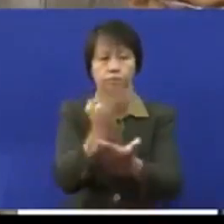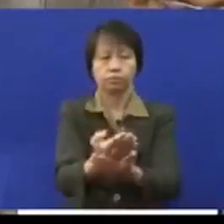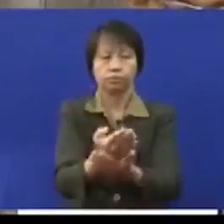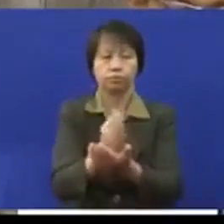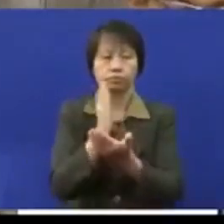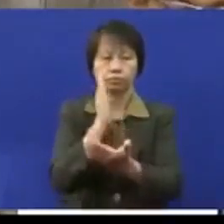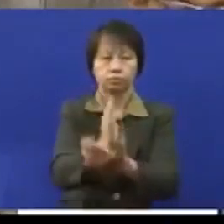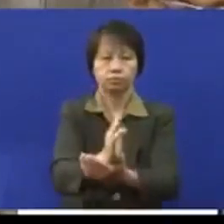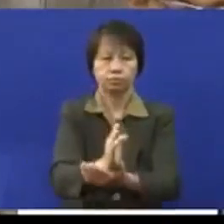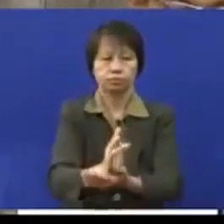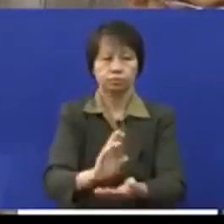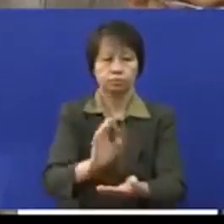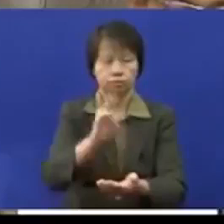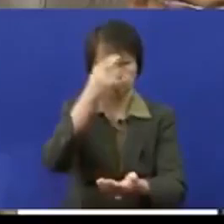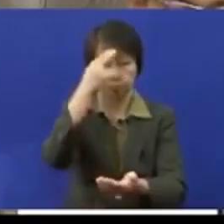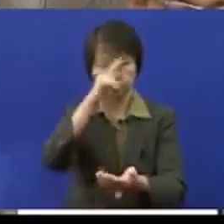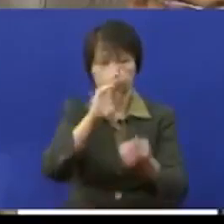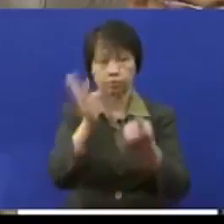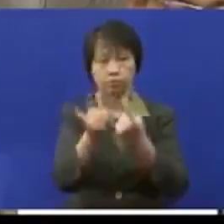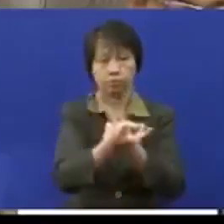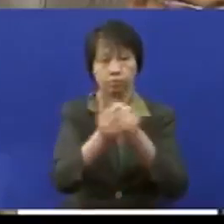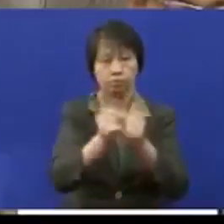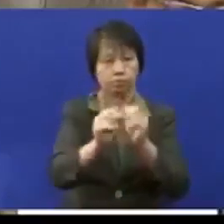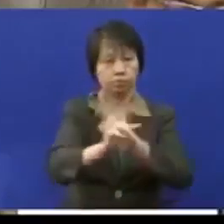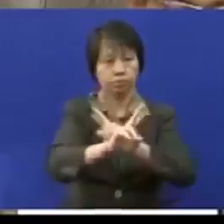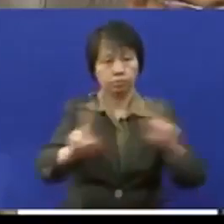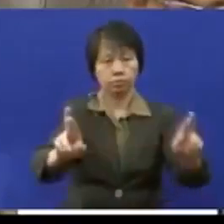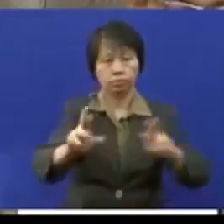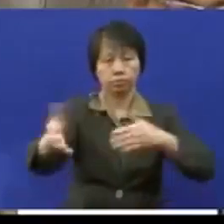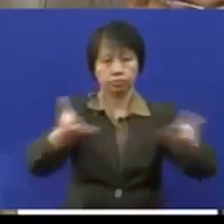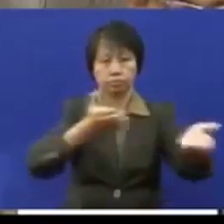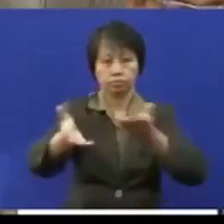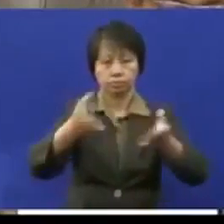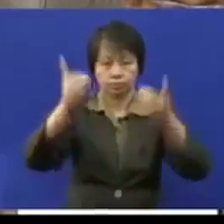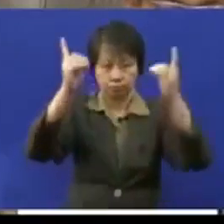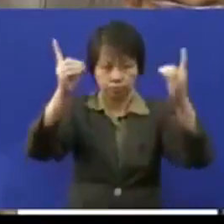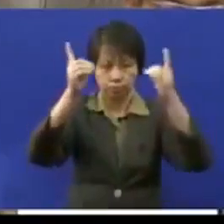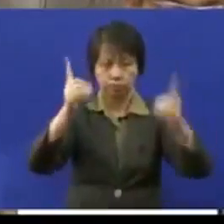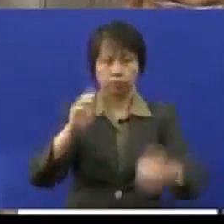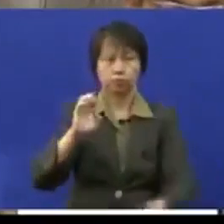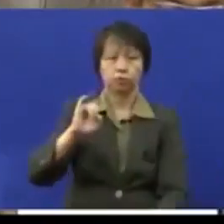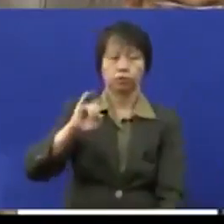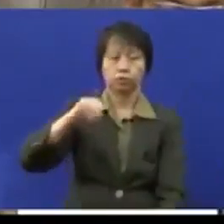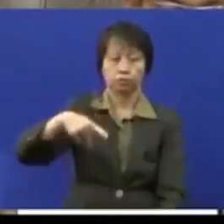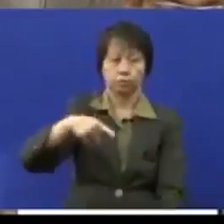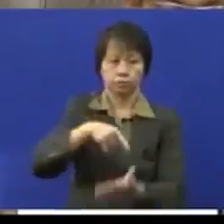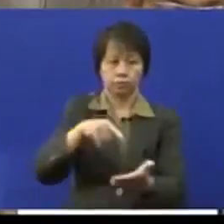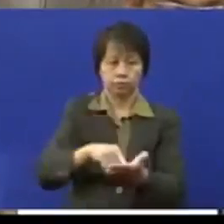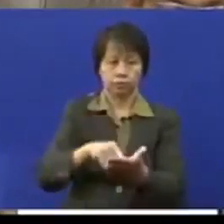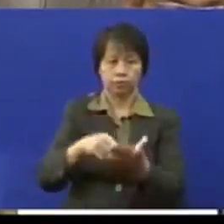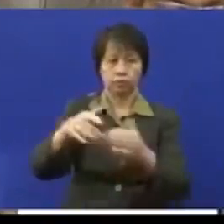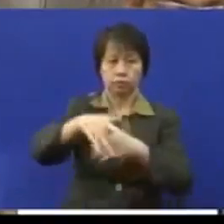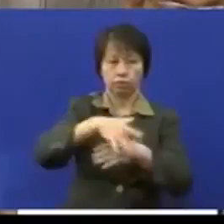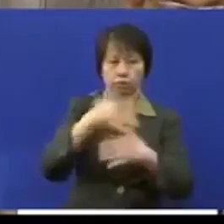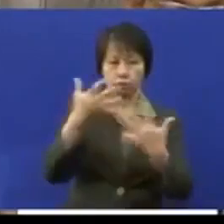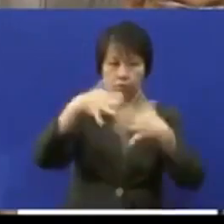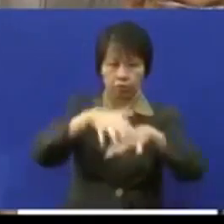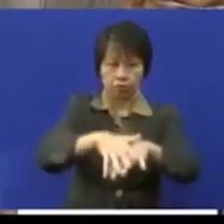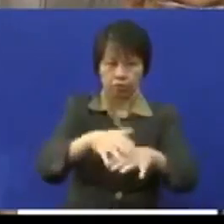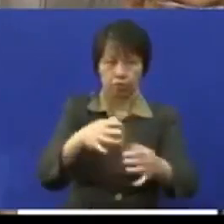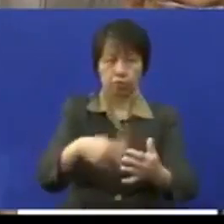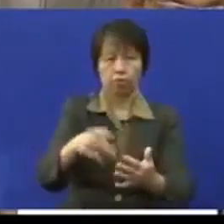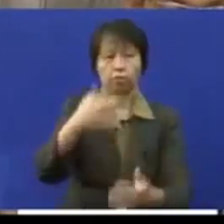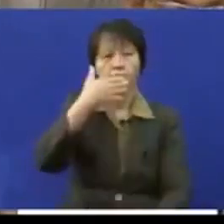institusi dan badan kebajikan dalam menyediakan perkhidmatan pendidikan EIP ini early intervention program yang